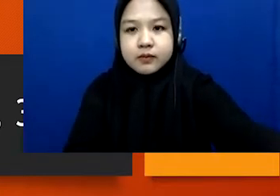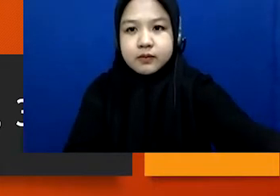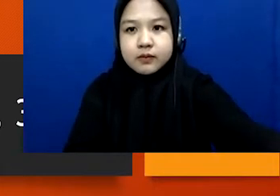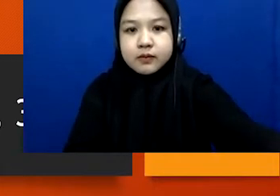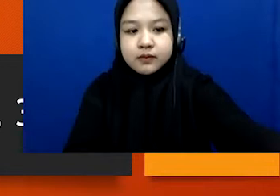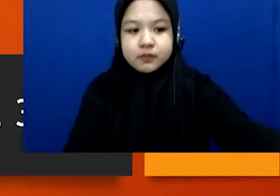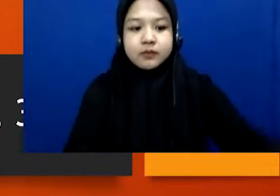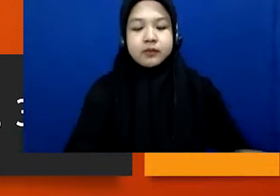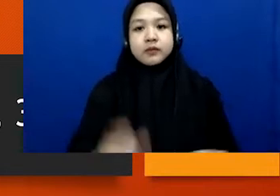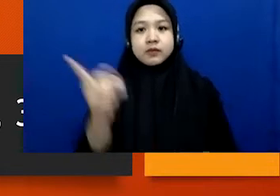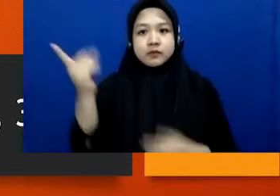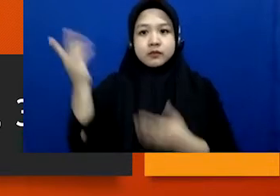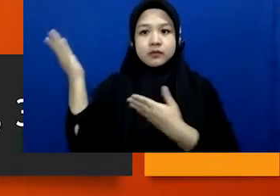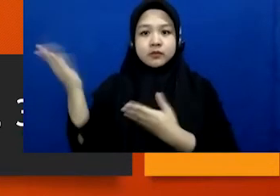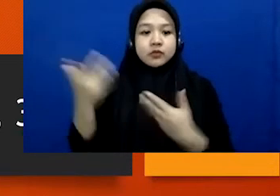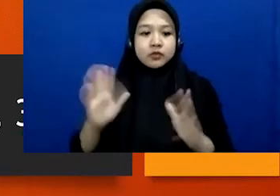Sudah ganti slide ini, mbak.